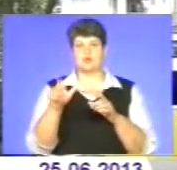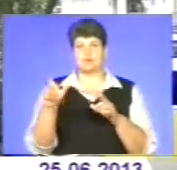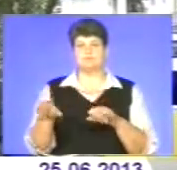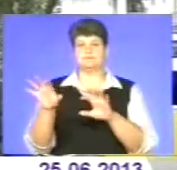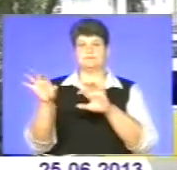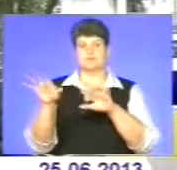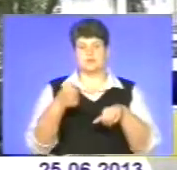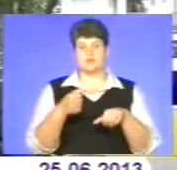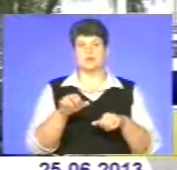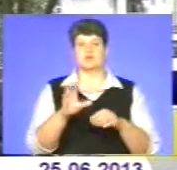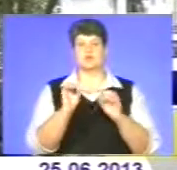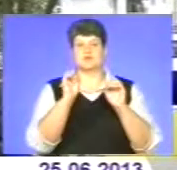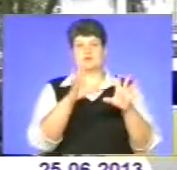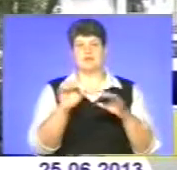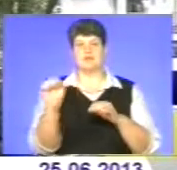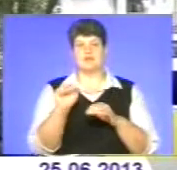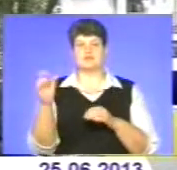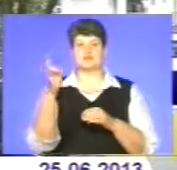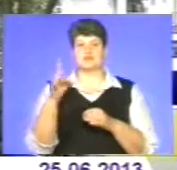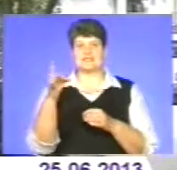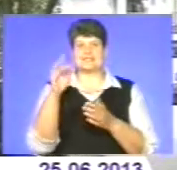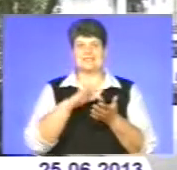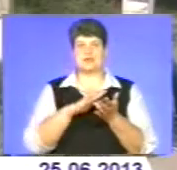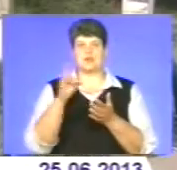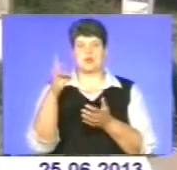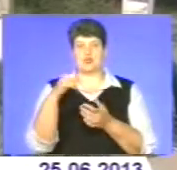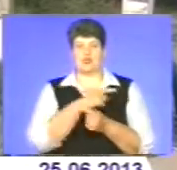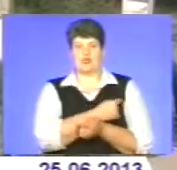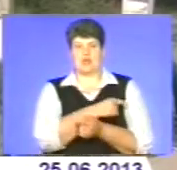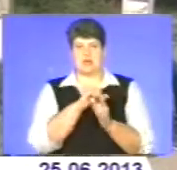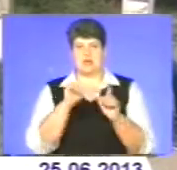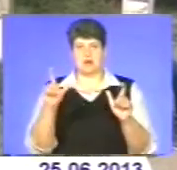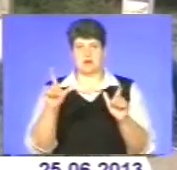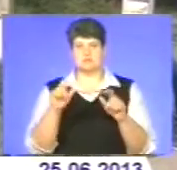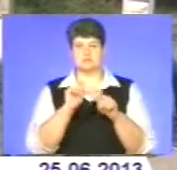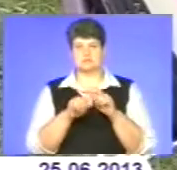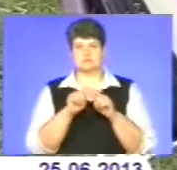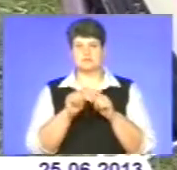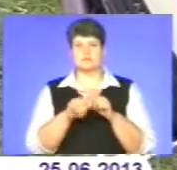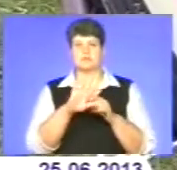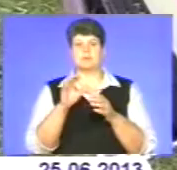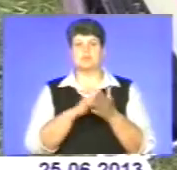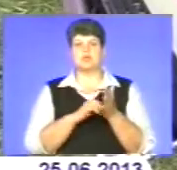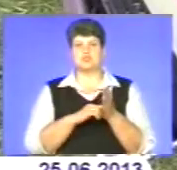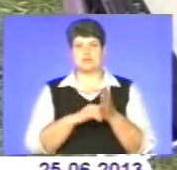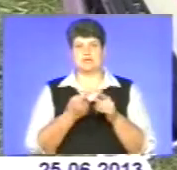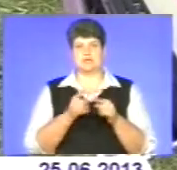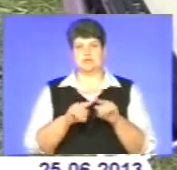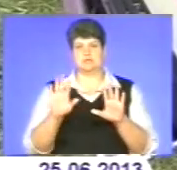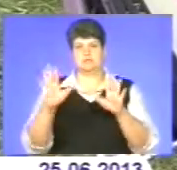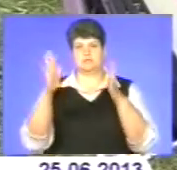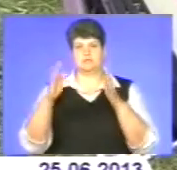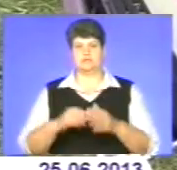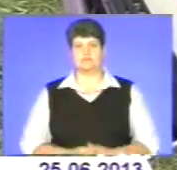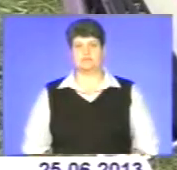знаходились в автобусі, були доставлені в Теребовлянську центральну районну лікарню. Слідчі з'ясовують усі обставини та причини дорожньо-транспортної пригоди.